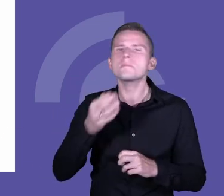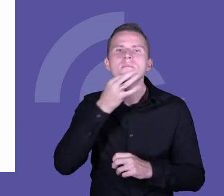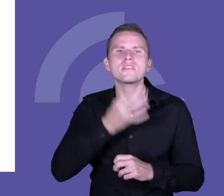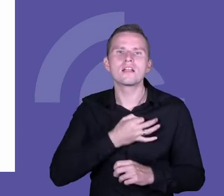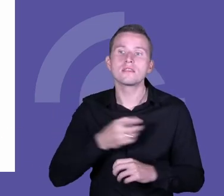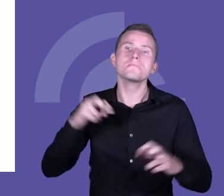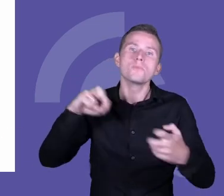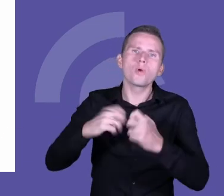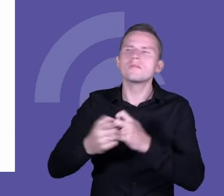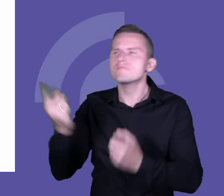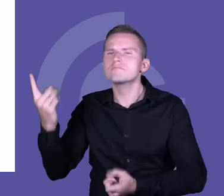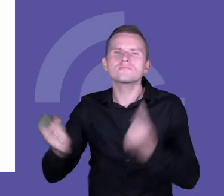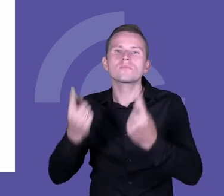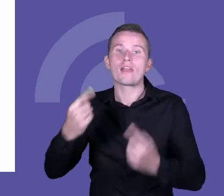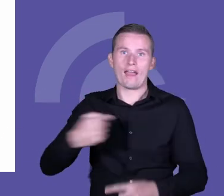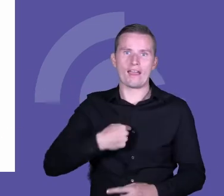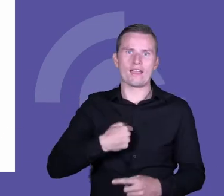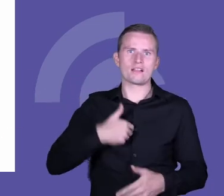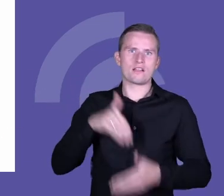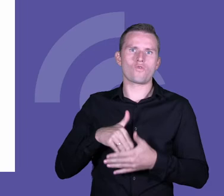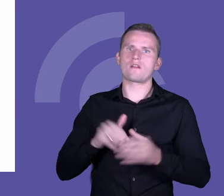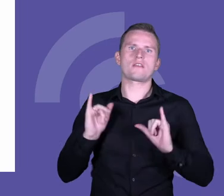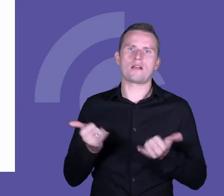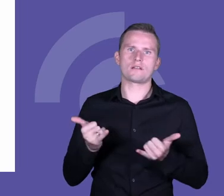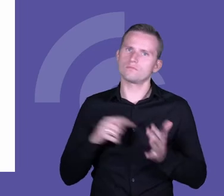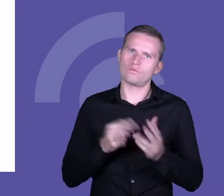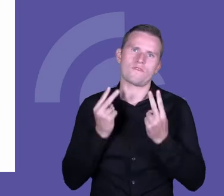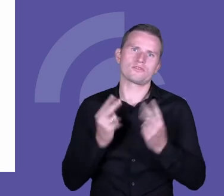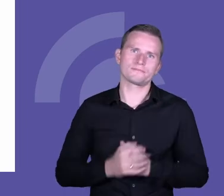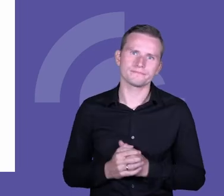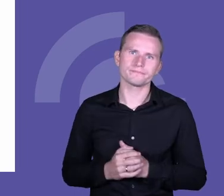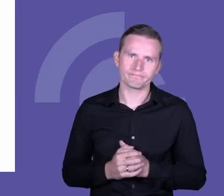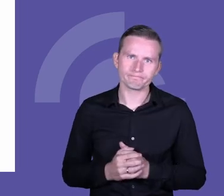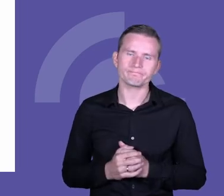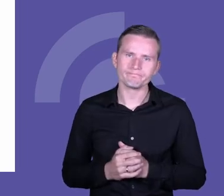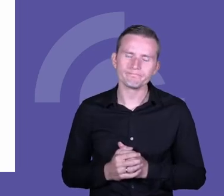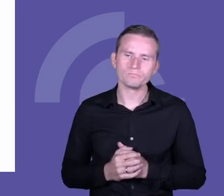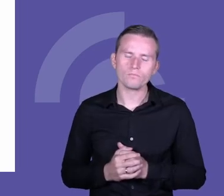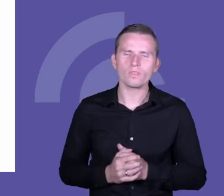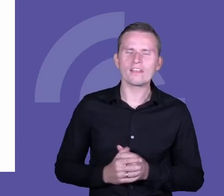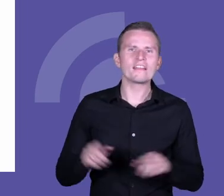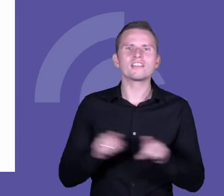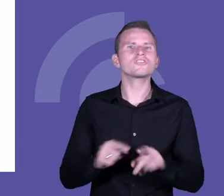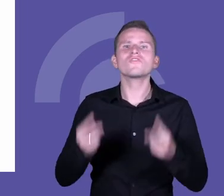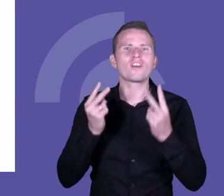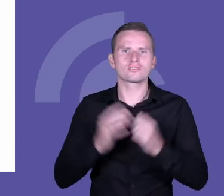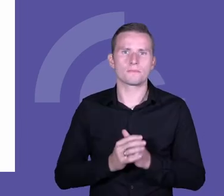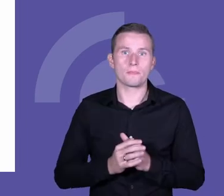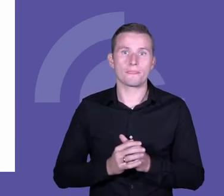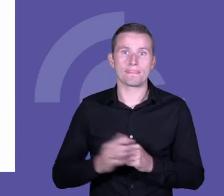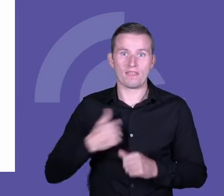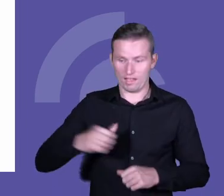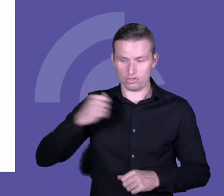odnajdę, jaka będzie moja postawa wobec tego. W związku z tym kluczowe jest to, jak ja zarządzam w ogóle